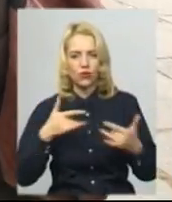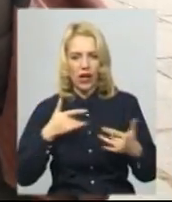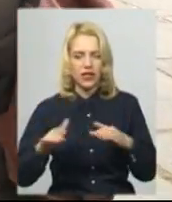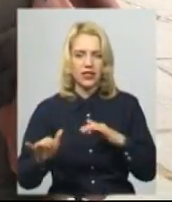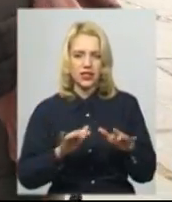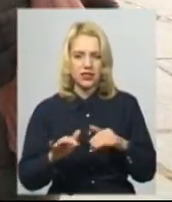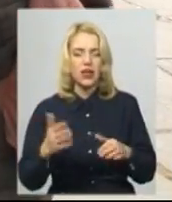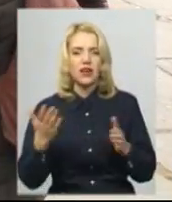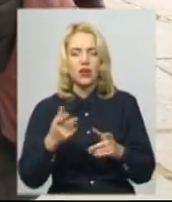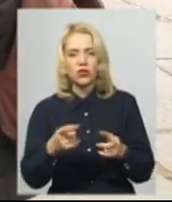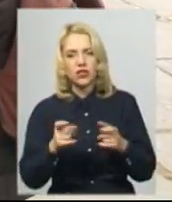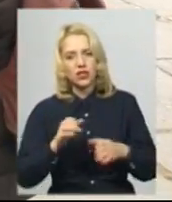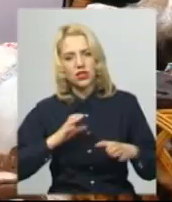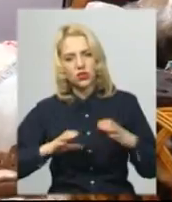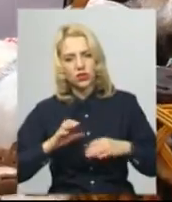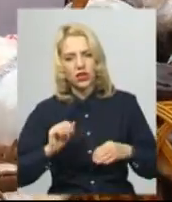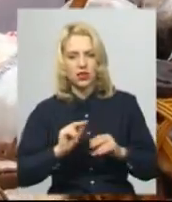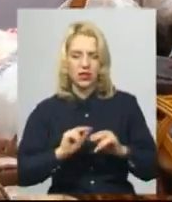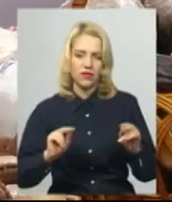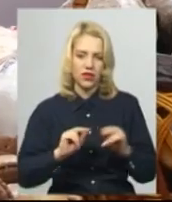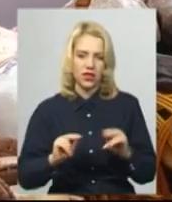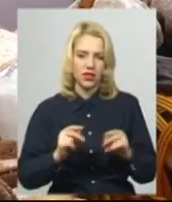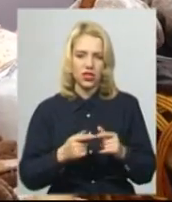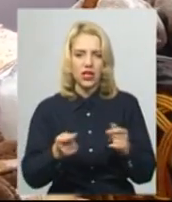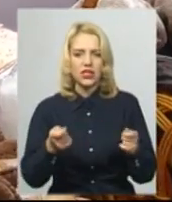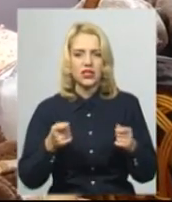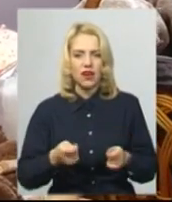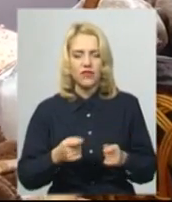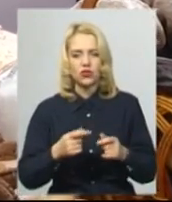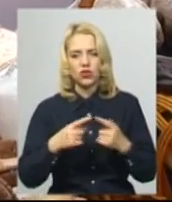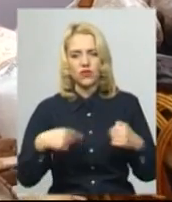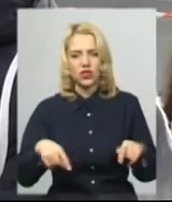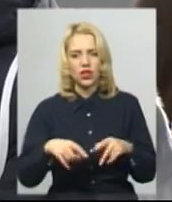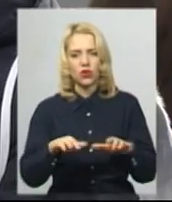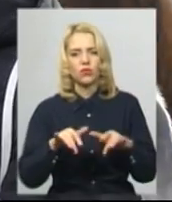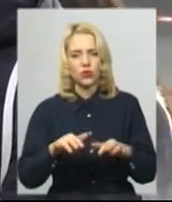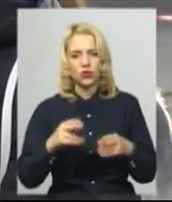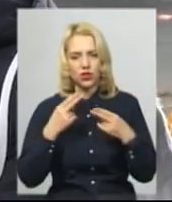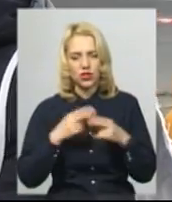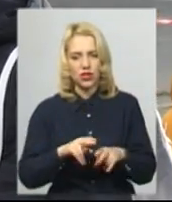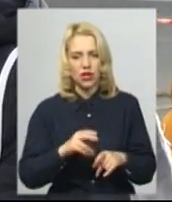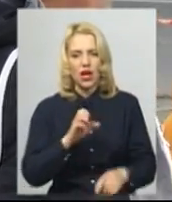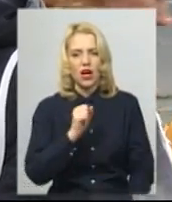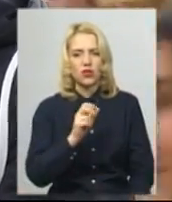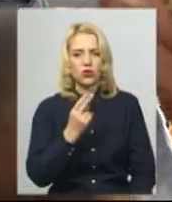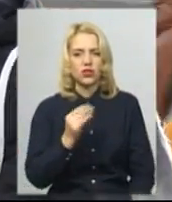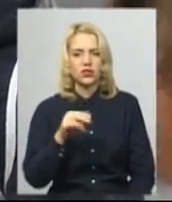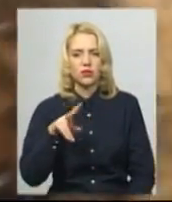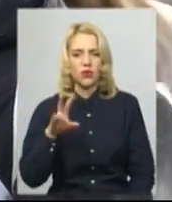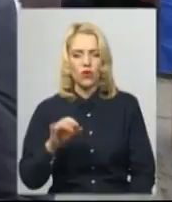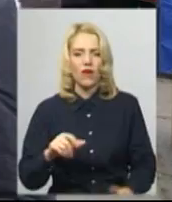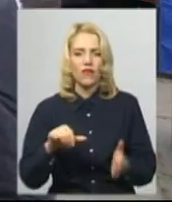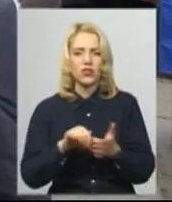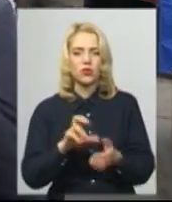у якому задіяні як студенти, так і викладачі. Завідувач відділення комп'ютерної інженерії Антон Сівко на ярмарку виступив у ролі